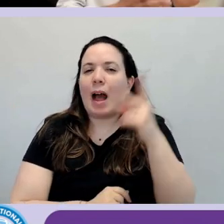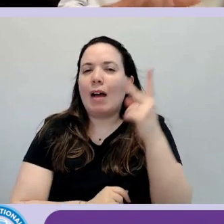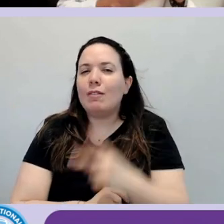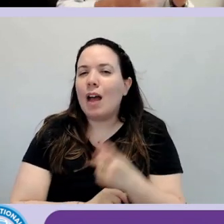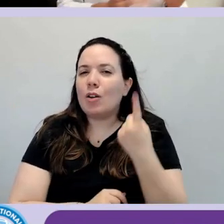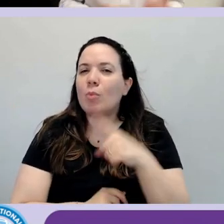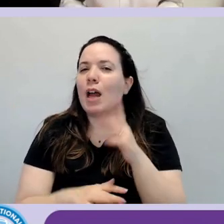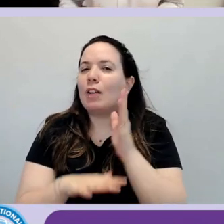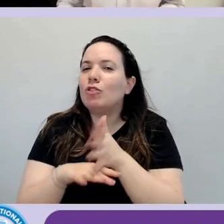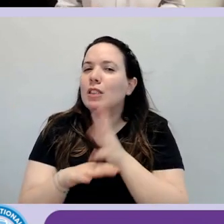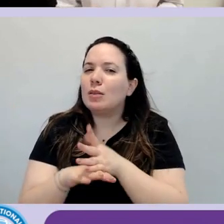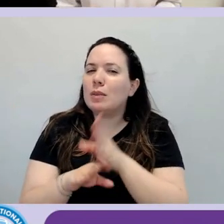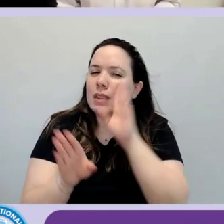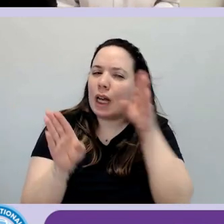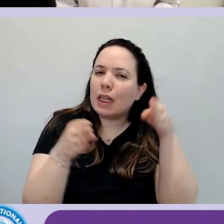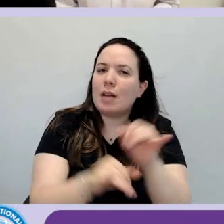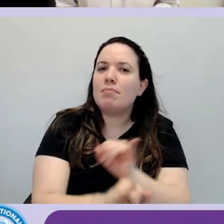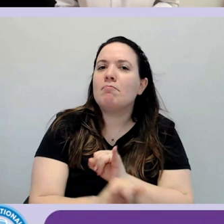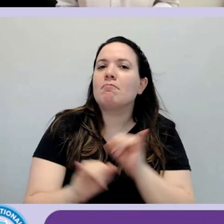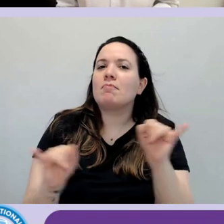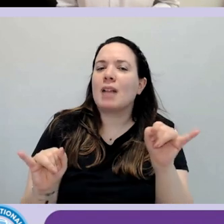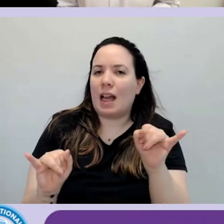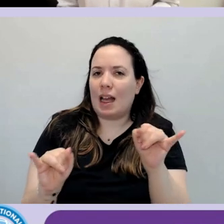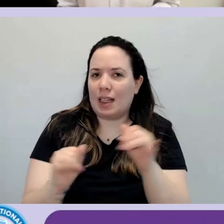se non per la parte tecnica.